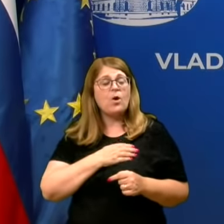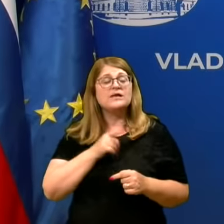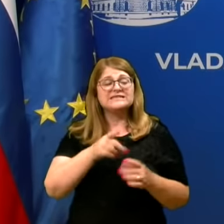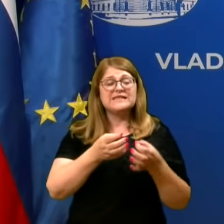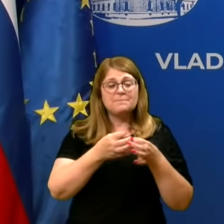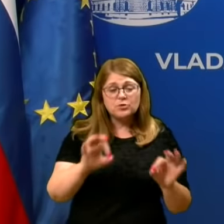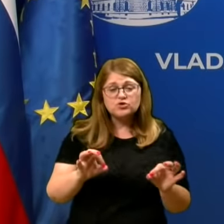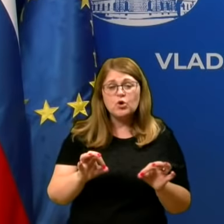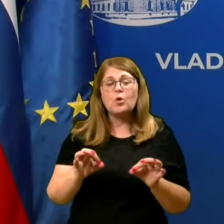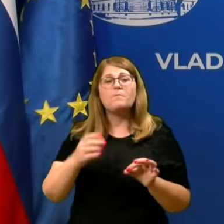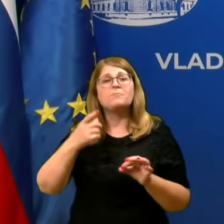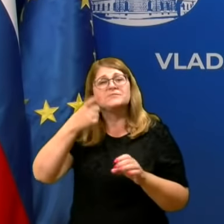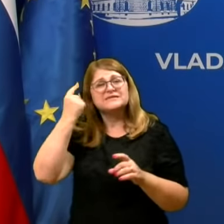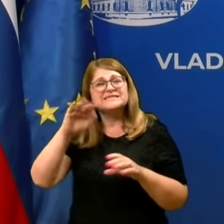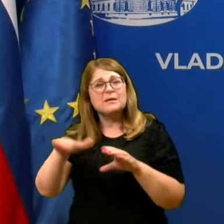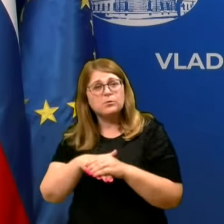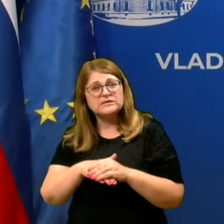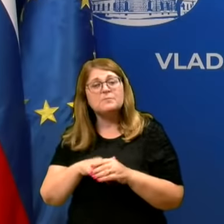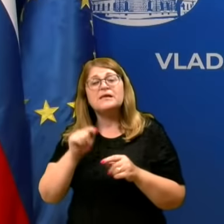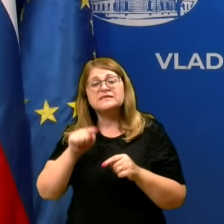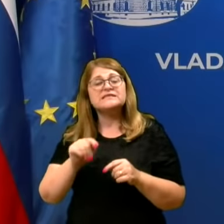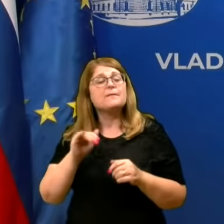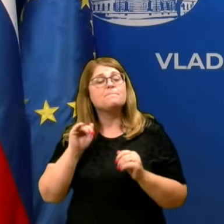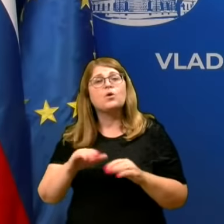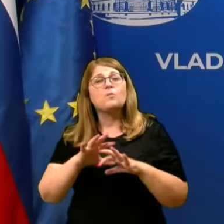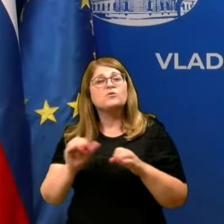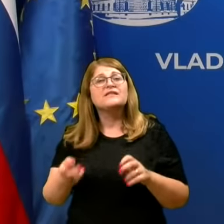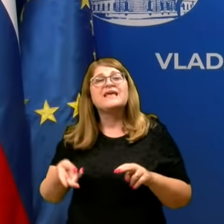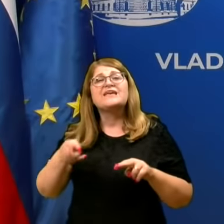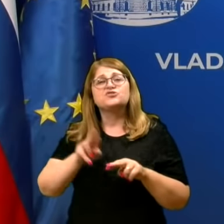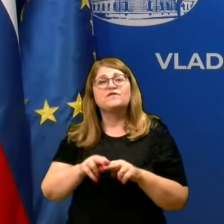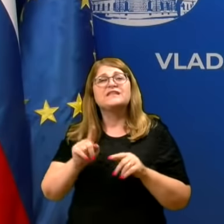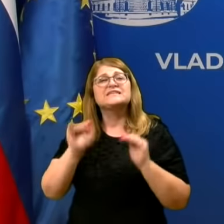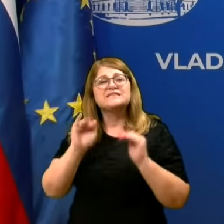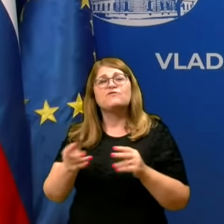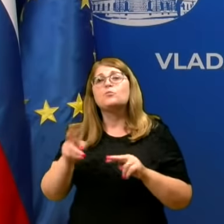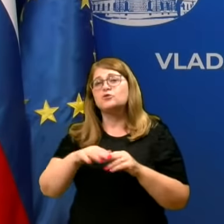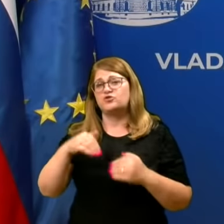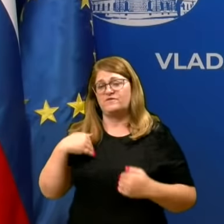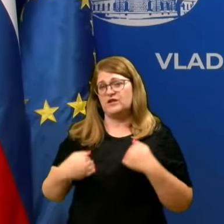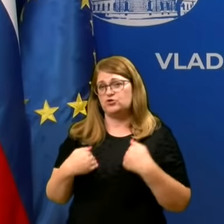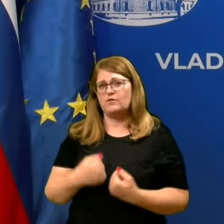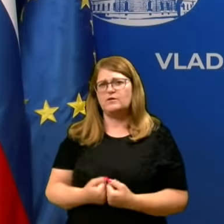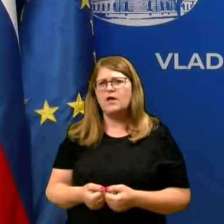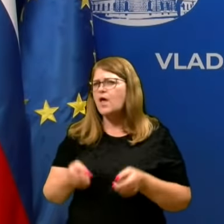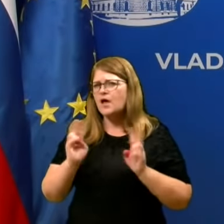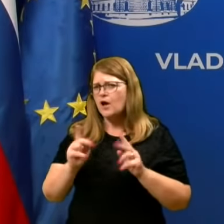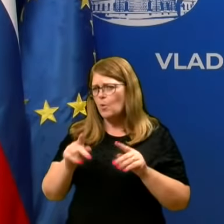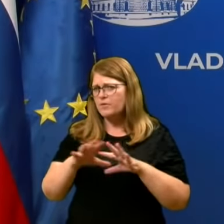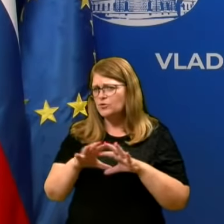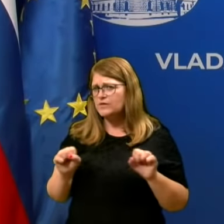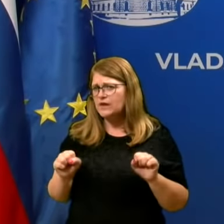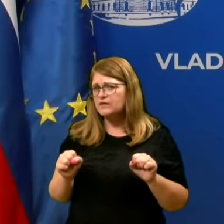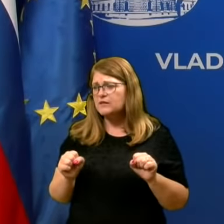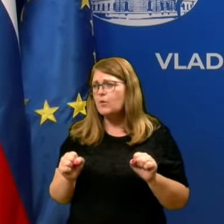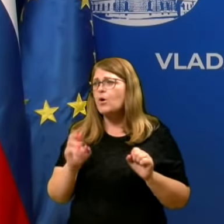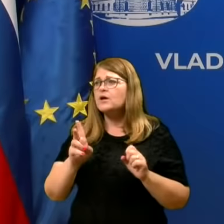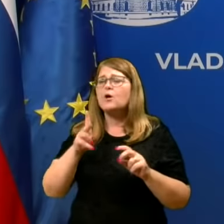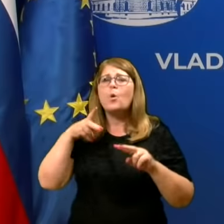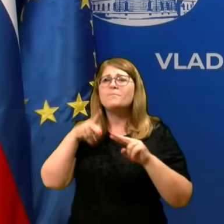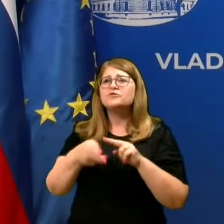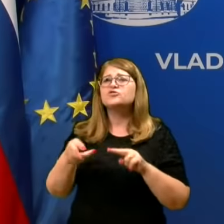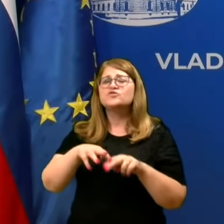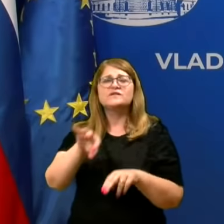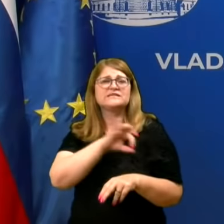več ven, da nekako zavarujemo čim več življenj. In kako zavarujemo čim več življenj, kako prepečemo